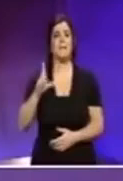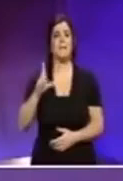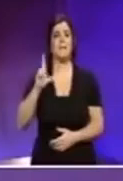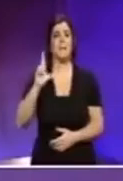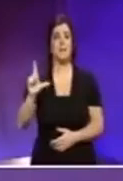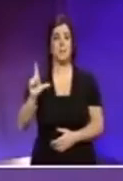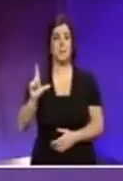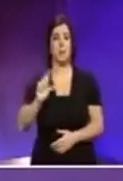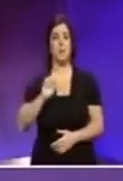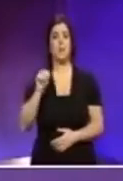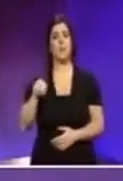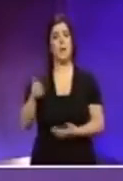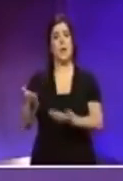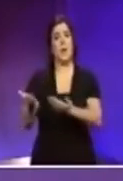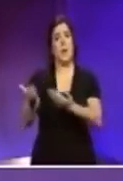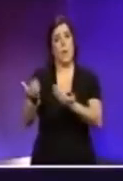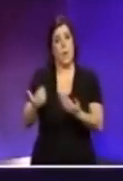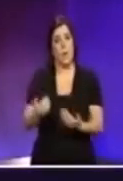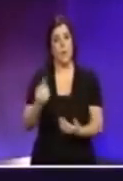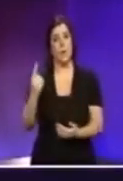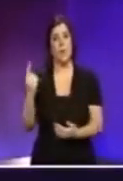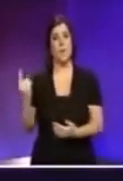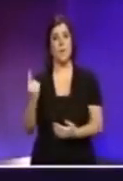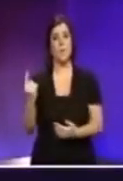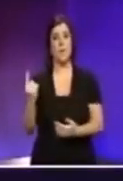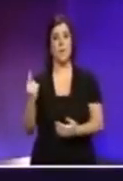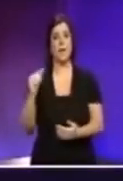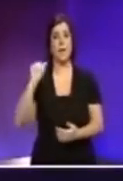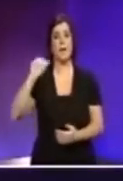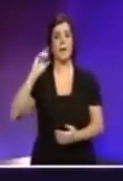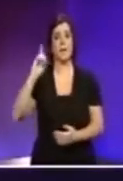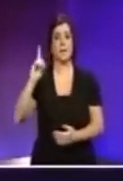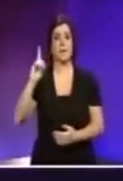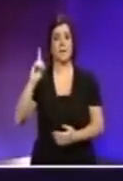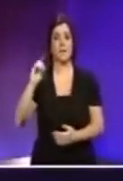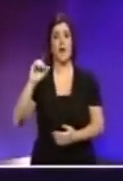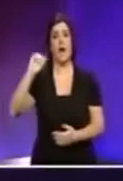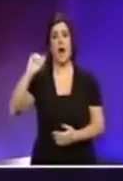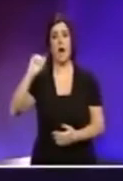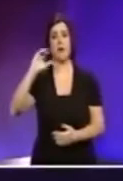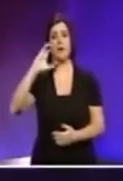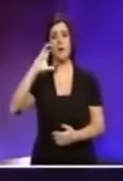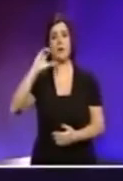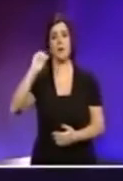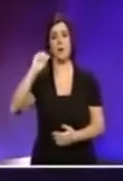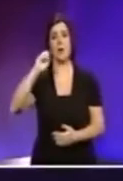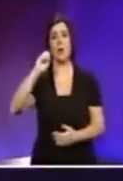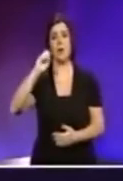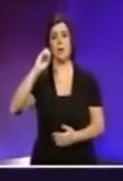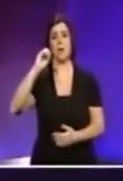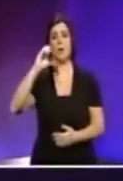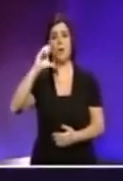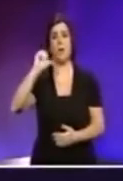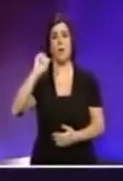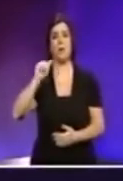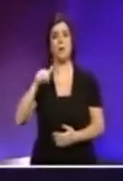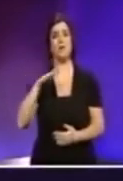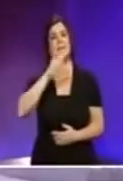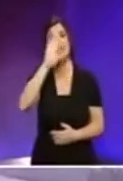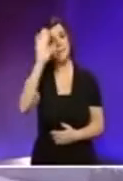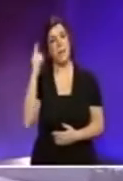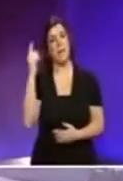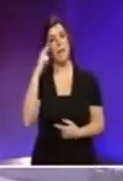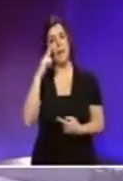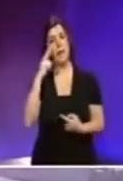U nardisa l-kellim tal-ternativa demokratika, il-professur Arnild Kassola. Grazie Ruth, un-sellem kolle l-terespektaturi.